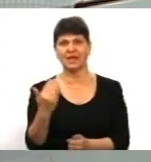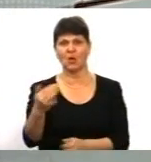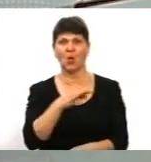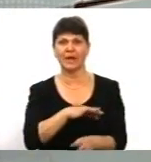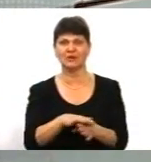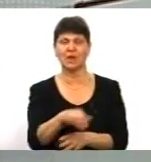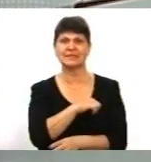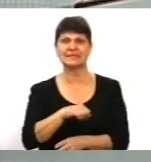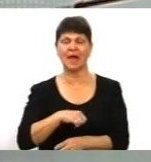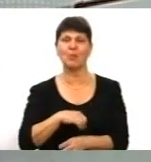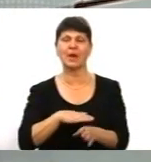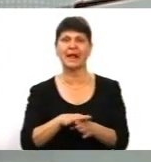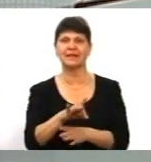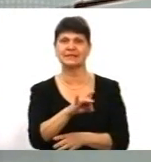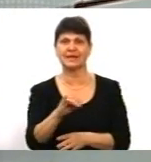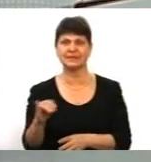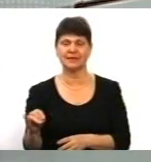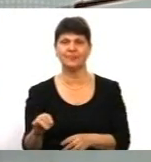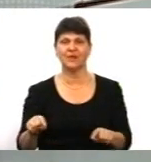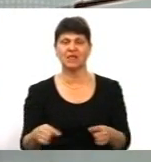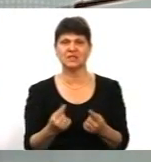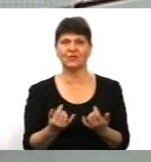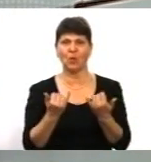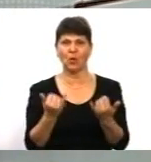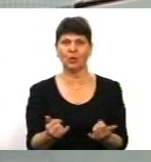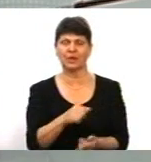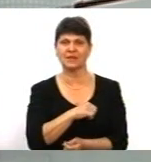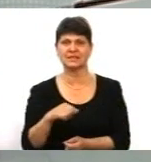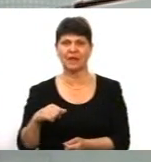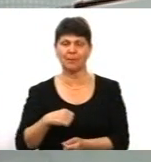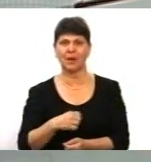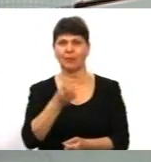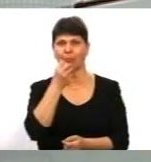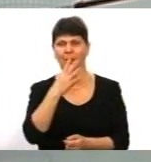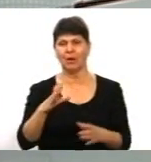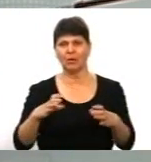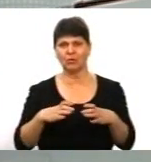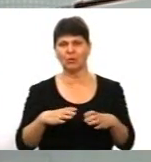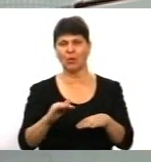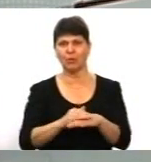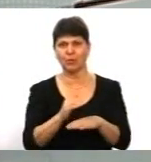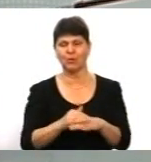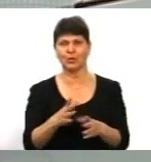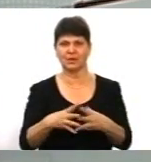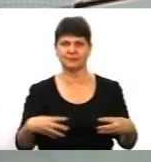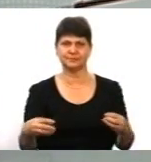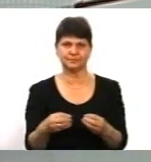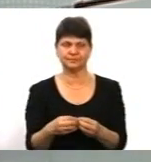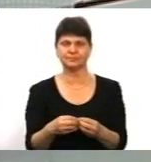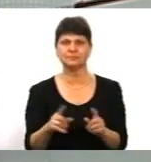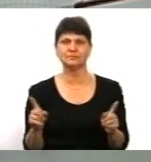самореалізації, для створення ним самим добробуту, свого добробуту своєї родини. Щоб